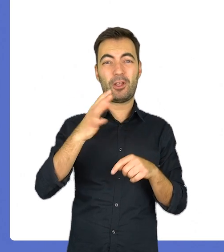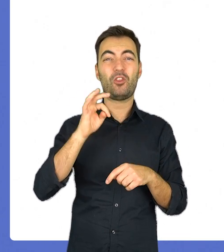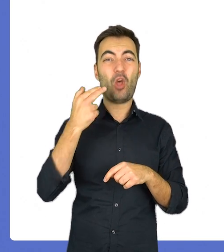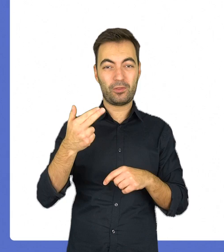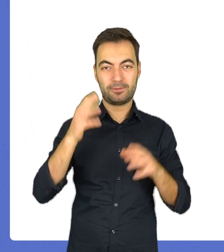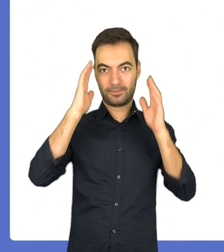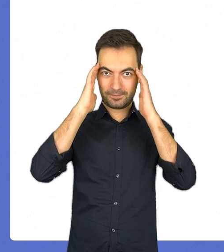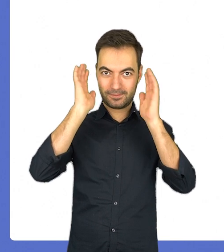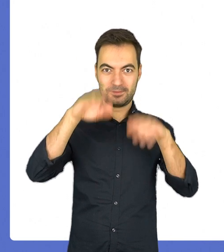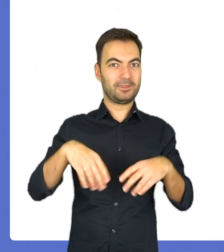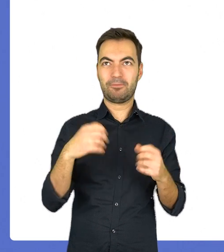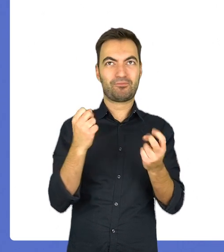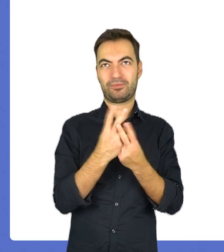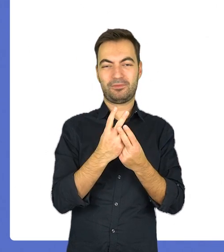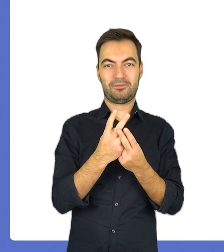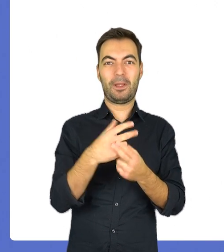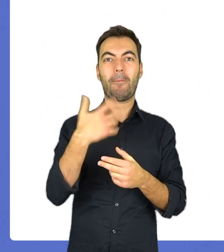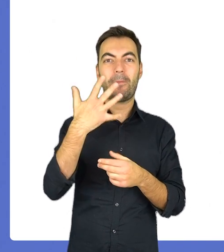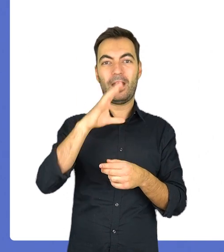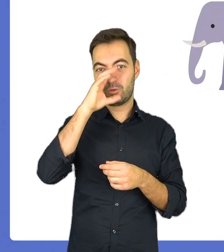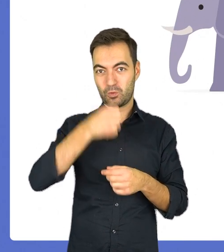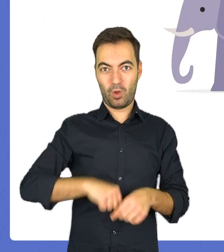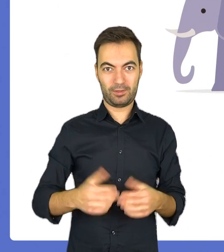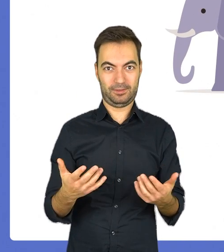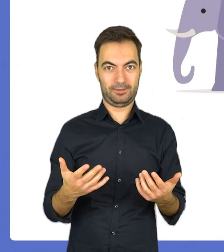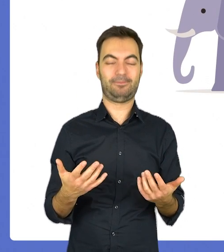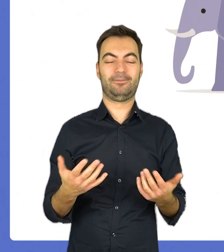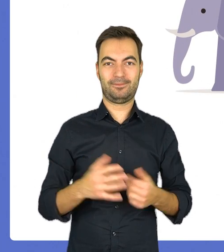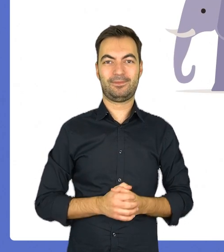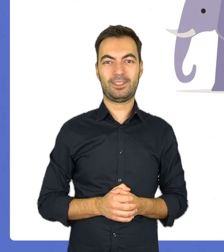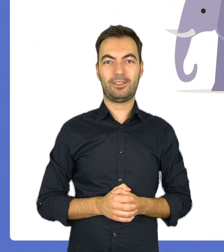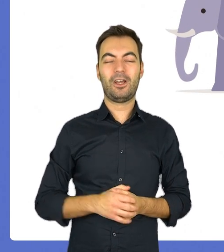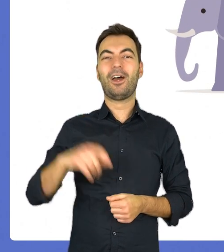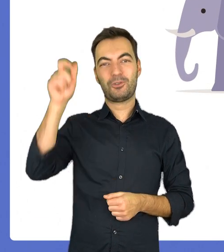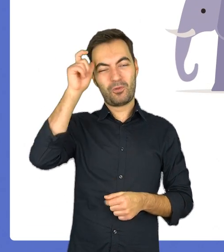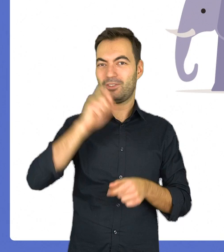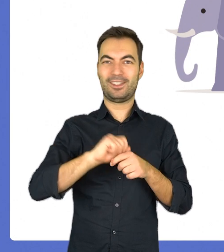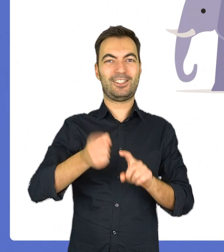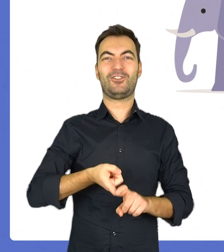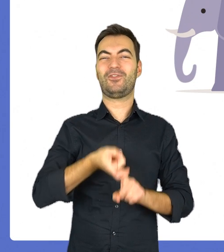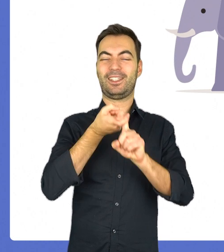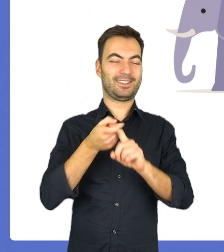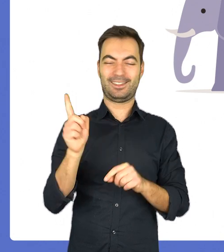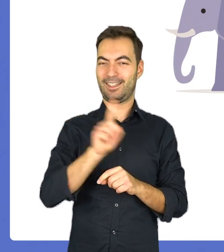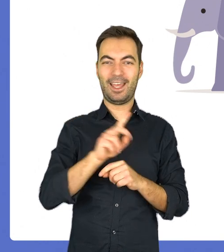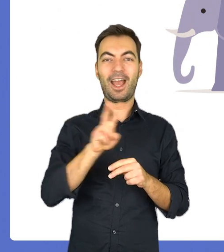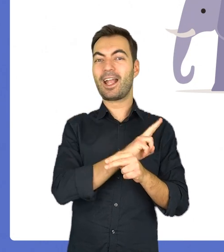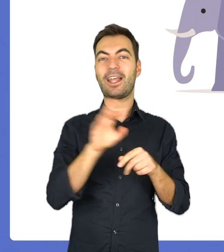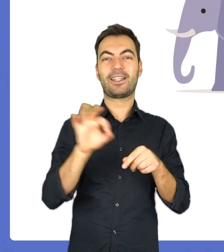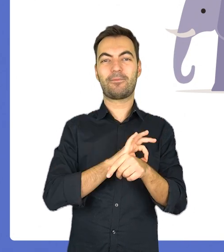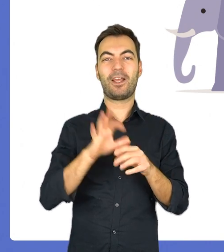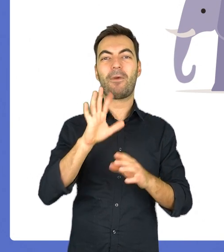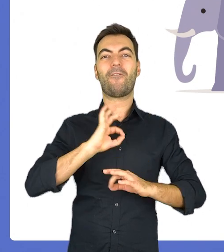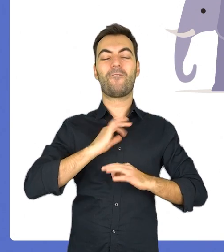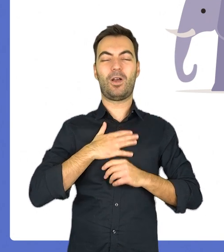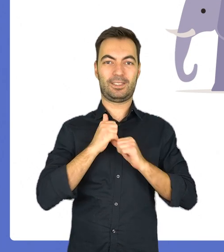25 ton, czyli tyle ile waży 5 słoni. Ale człowiek to nie dźwig. Każdy mięsień